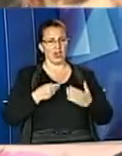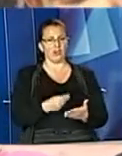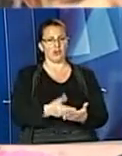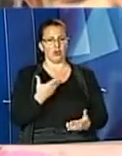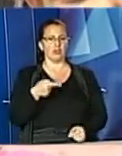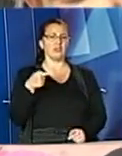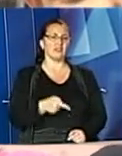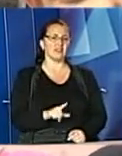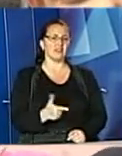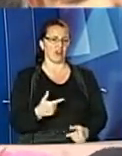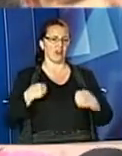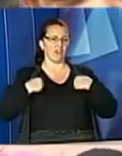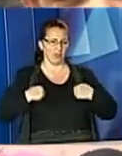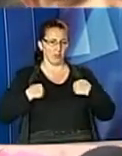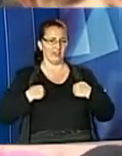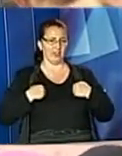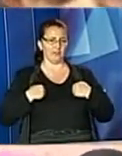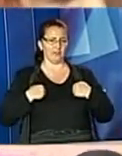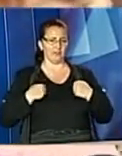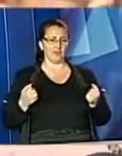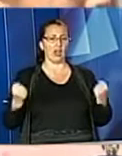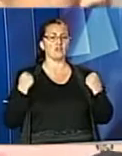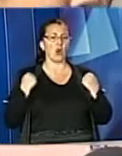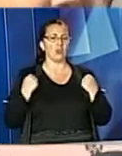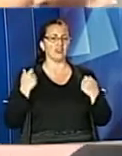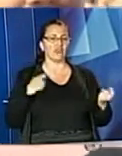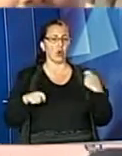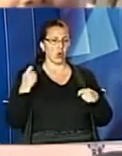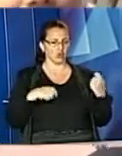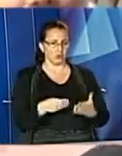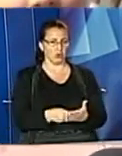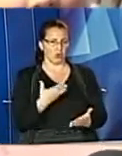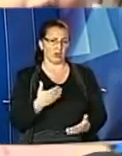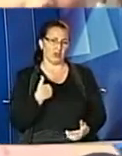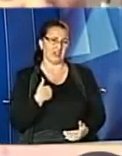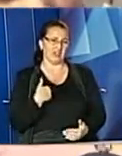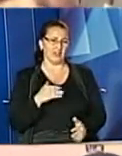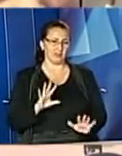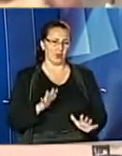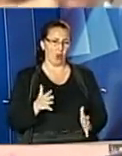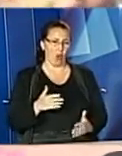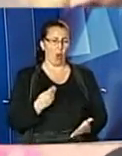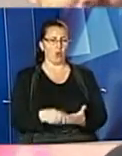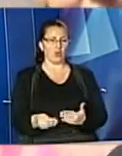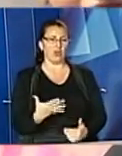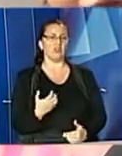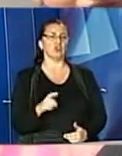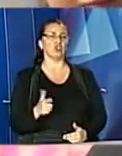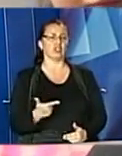тисяча гривень портфель. Спортфелі костюми дорогі, ну ще ми такі купили недорогі, по 500 гривень.